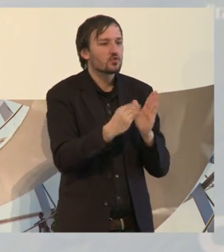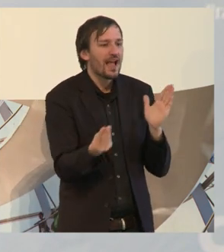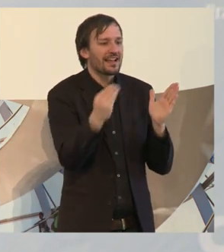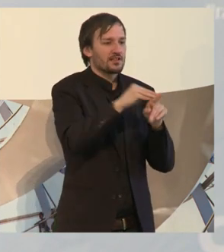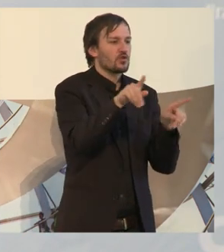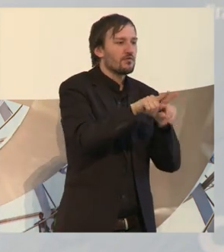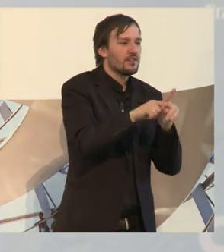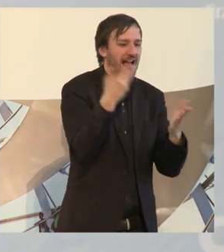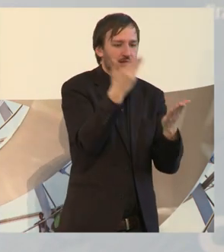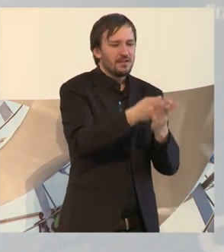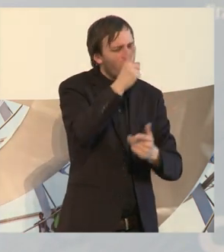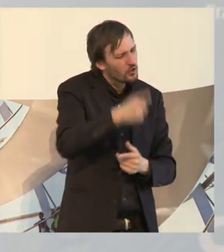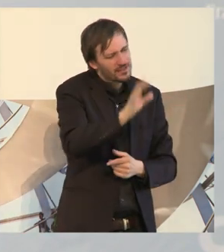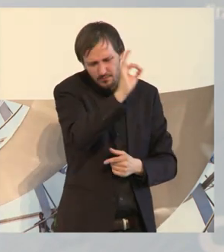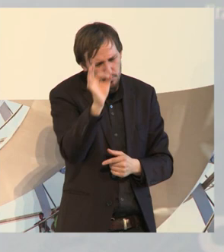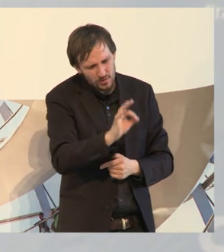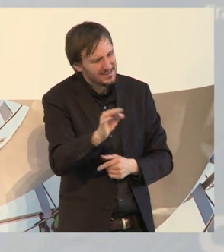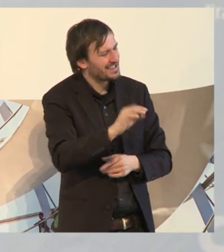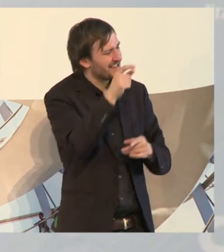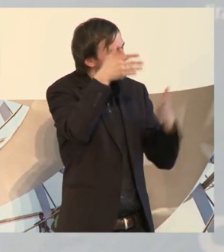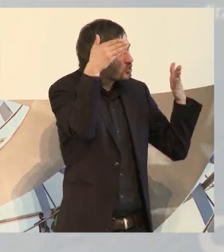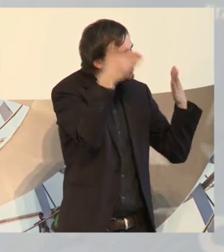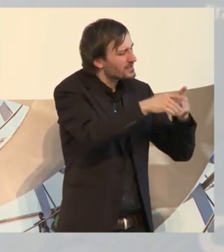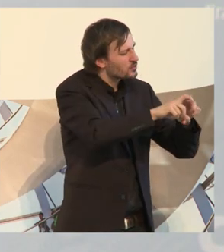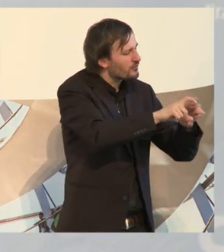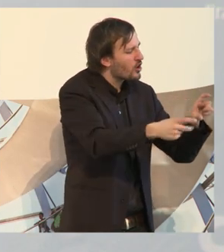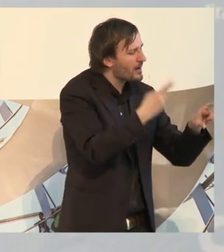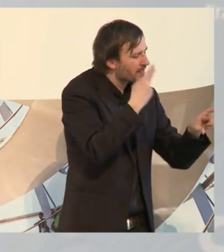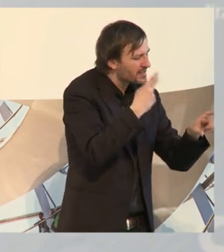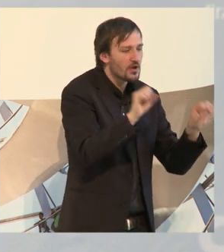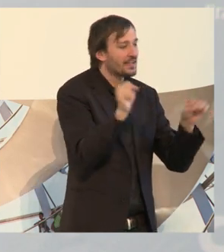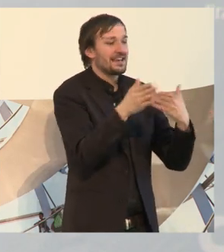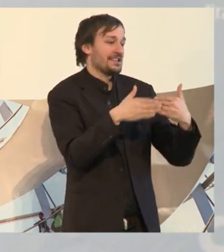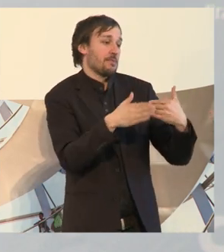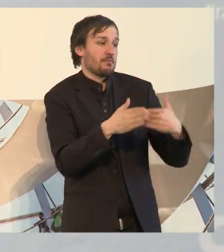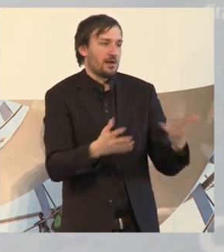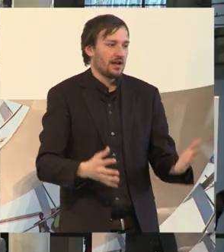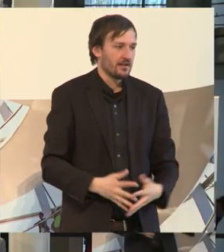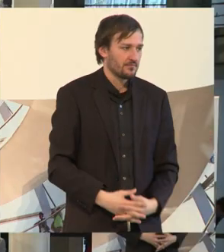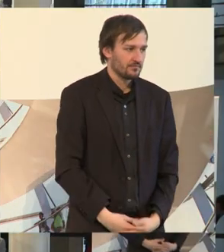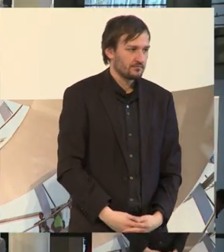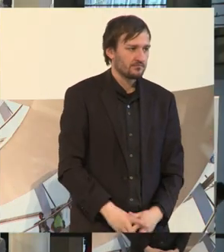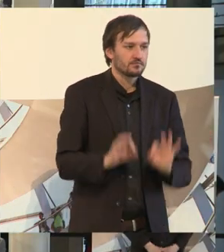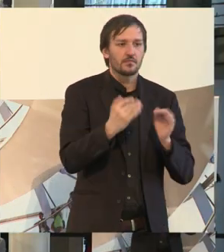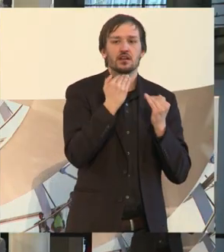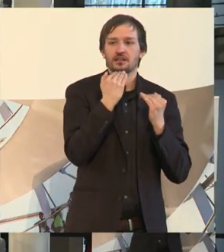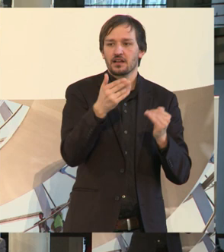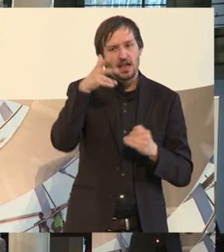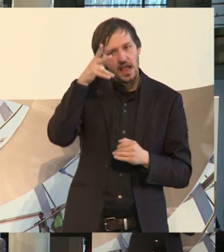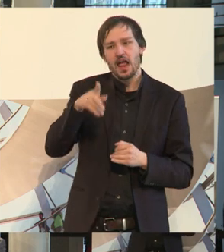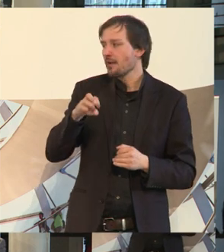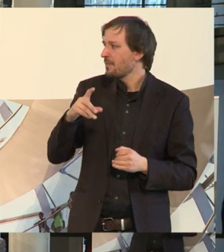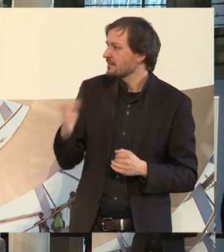sich da 100 Prozent drauf konzentrieren kann. So etwas kann nicht nebenbei gemacht werden. Dankeschön. Herr Peters,